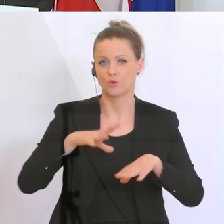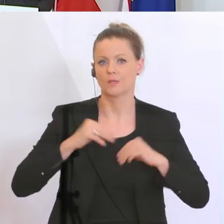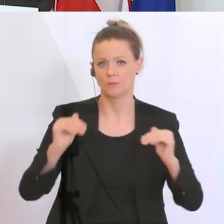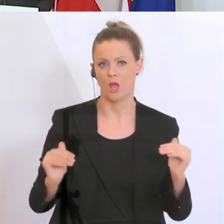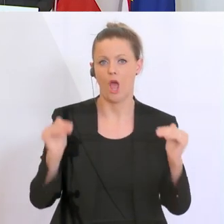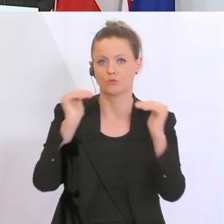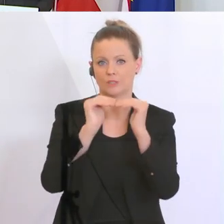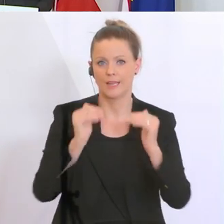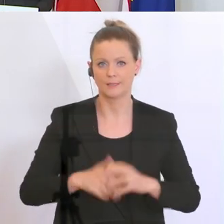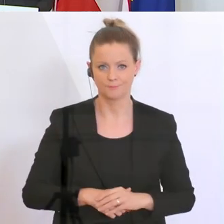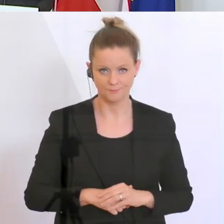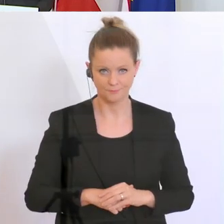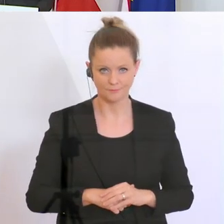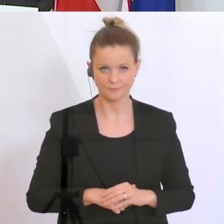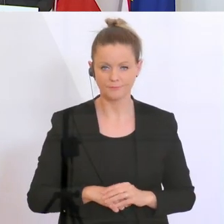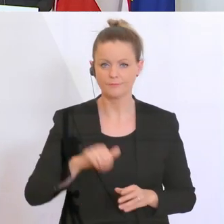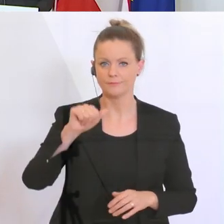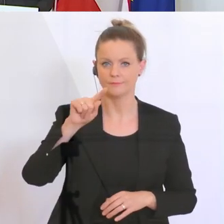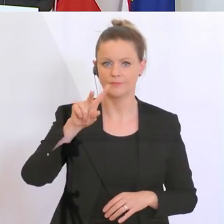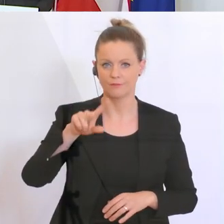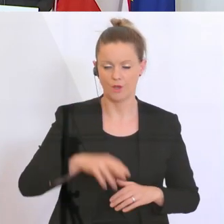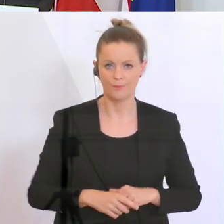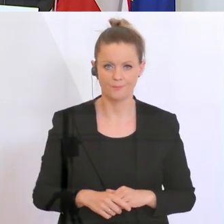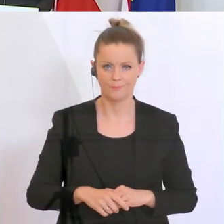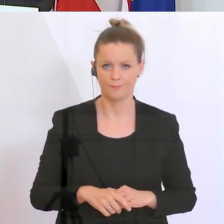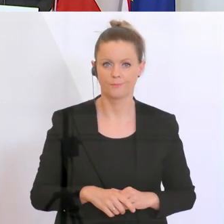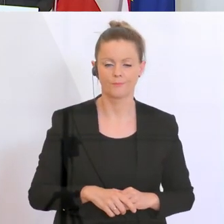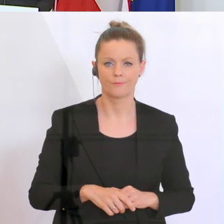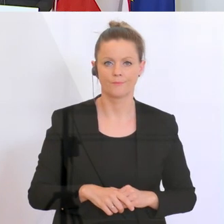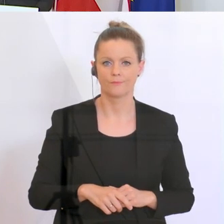Dankeschön. Herr Kimmelswenger von ATV, bitte hier vorne, bitteschön.